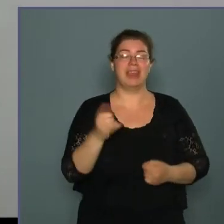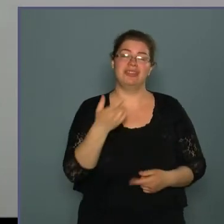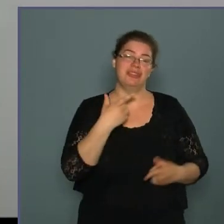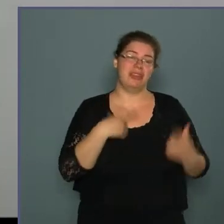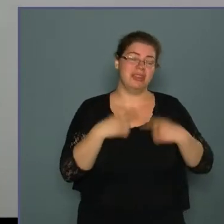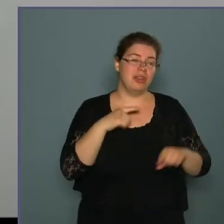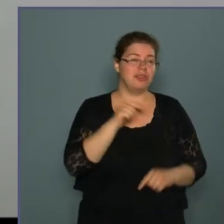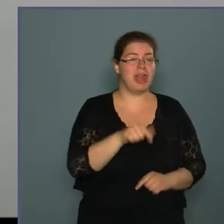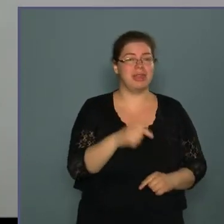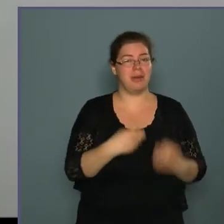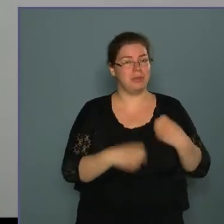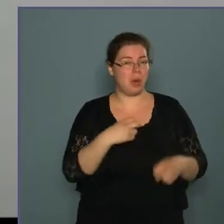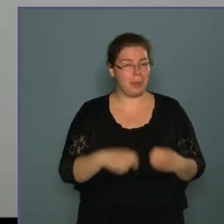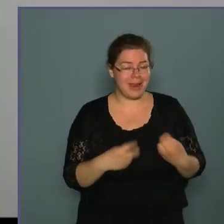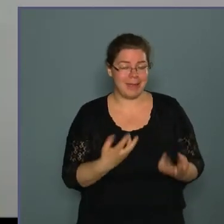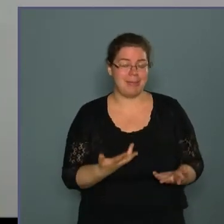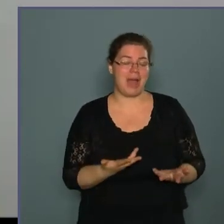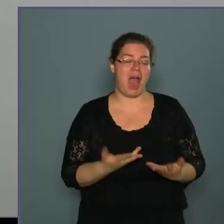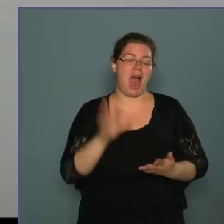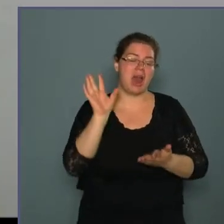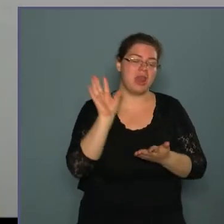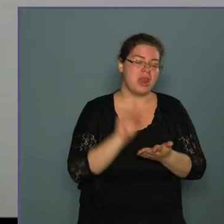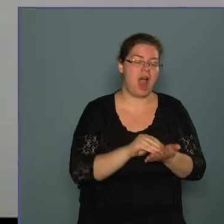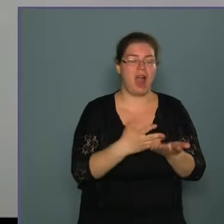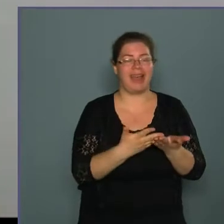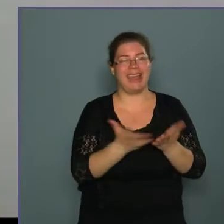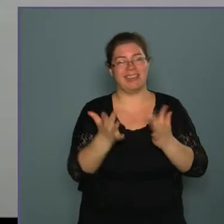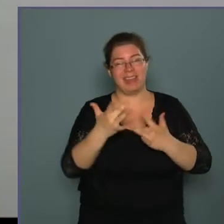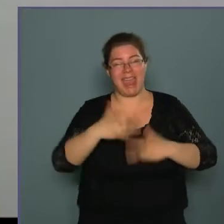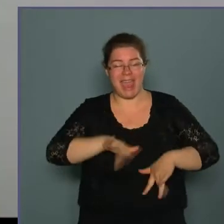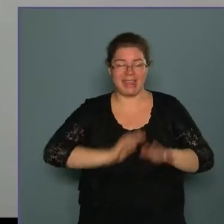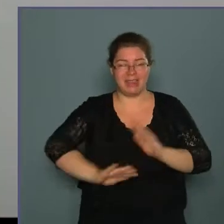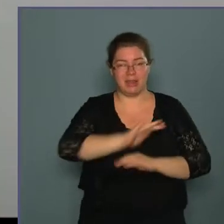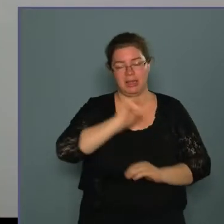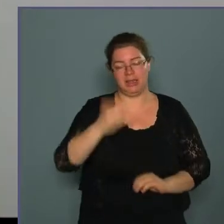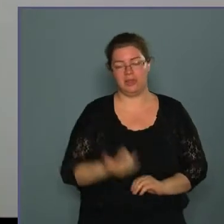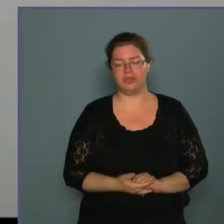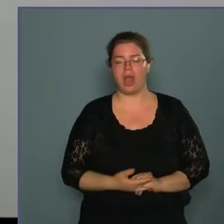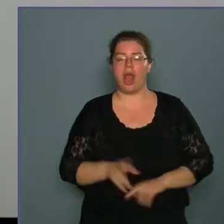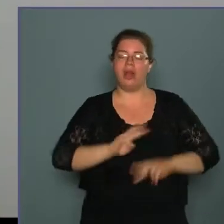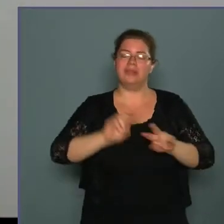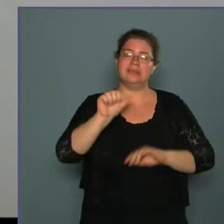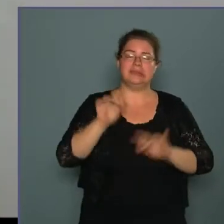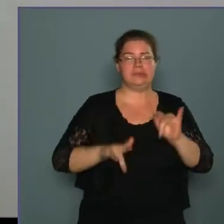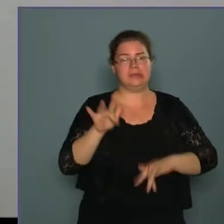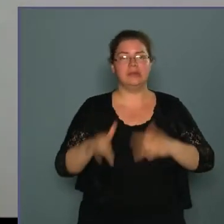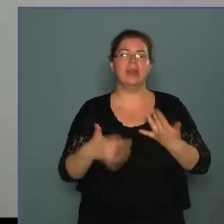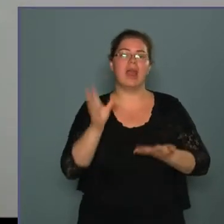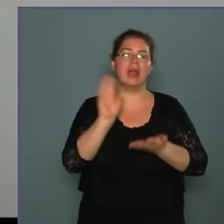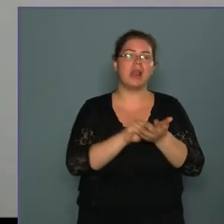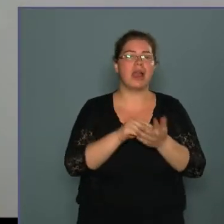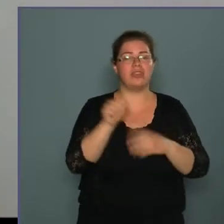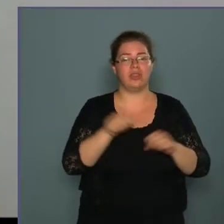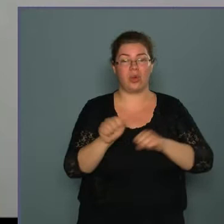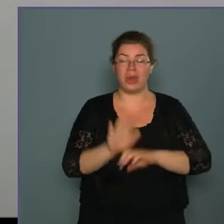sajnos ez a probléma egyébként a lakáshelyzet terén is. Ugye van egy néhány lakáshoz az önkormányzatnak,